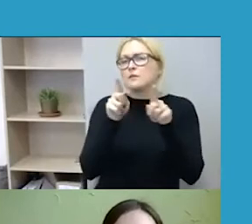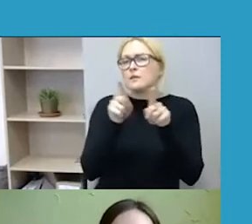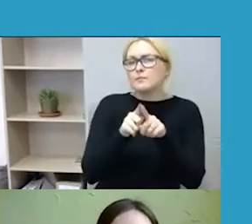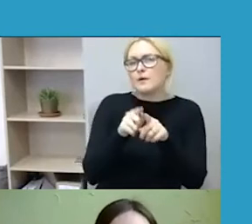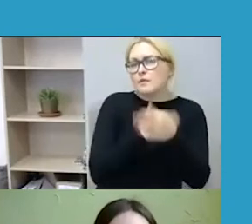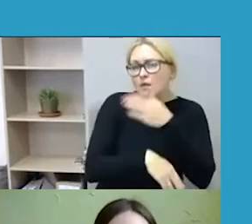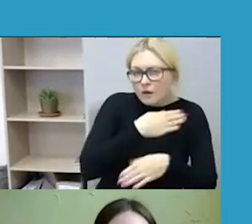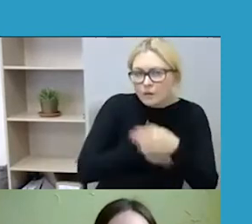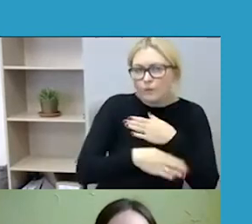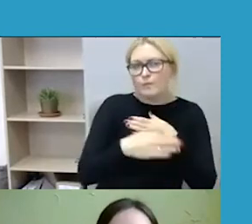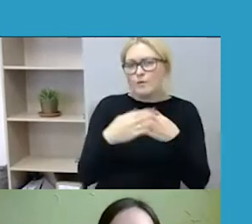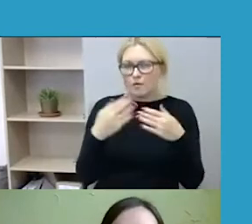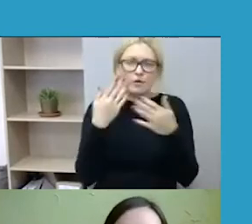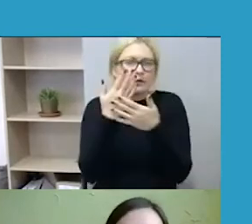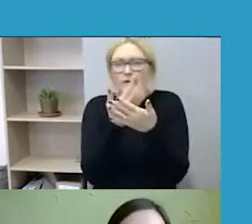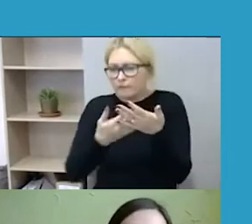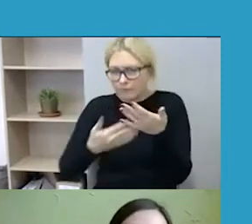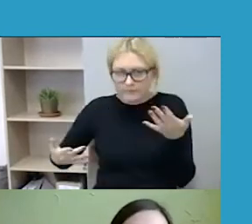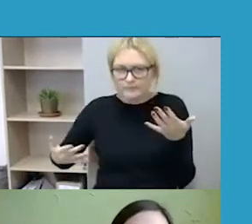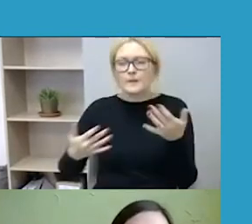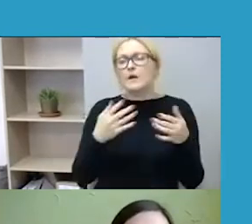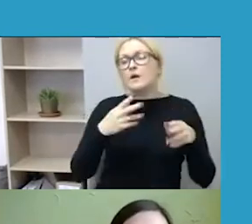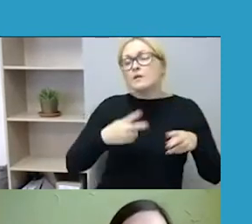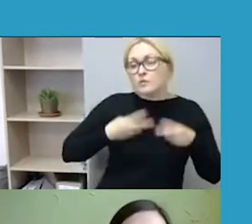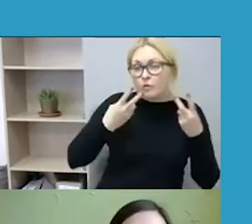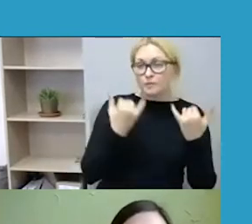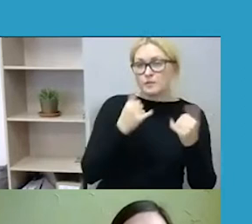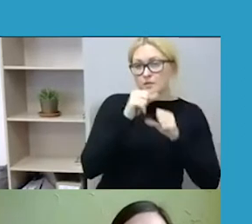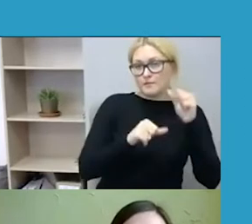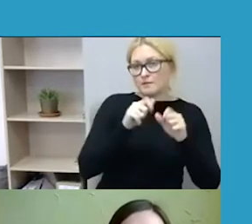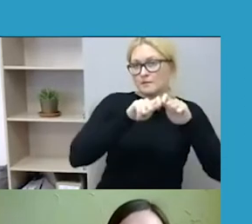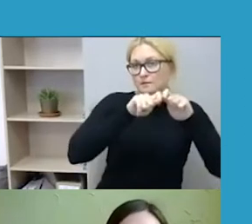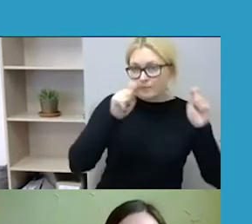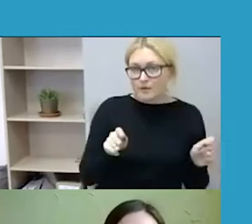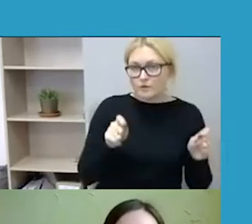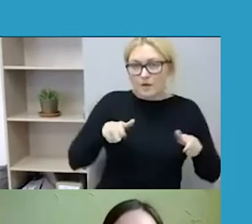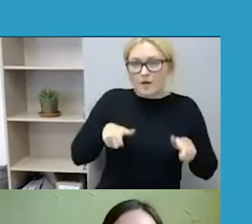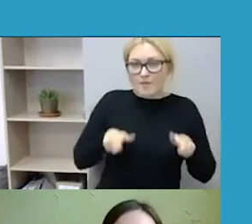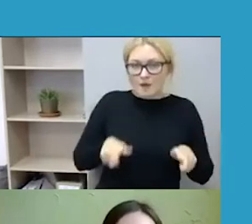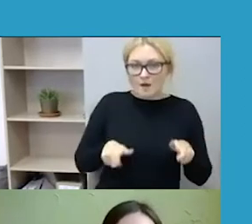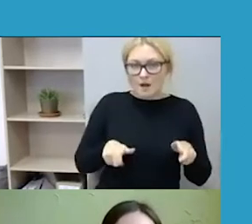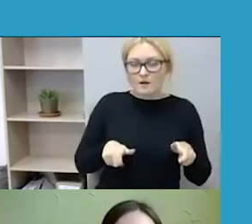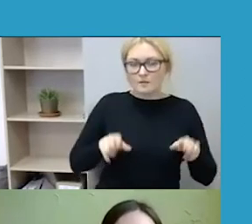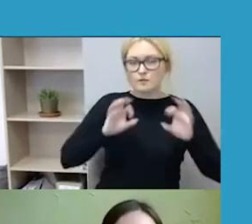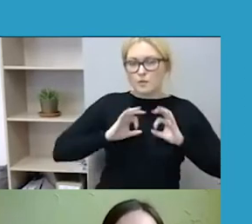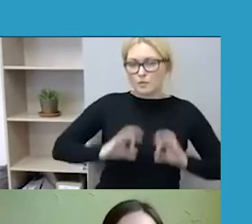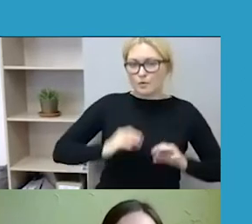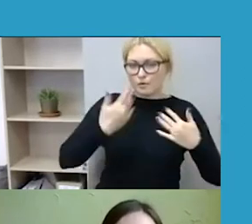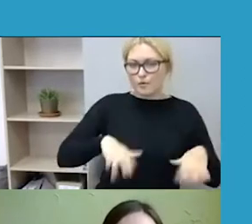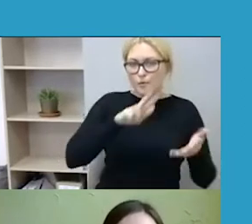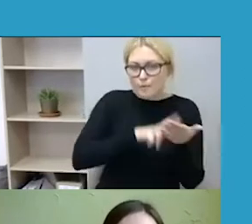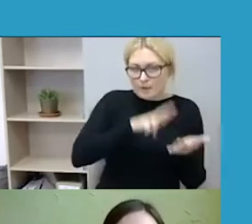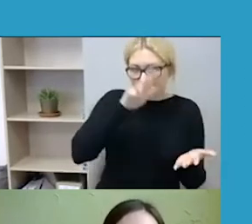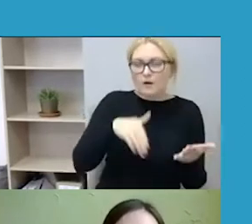labai džiaugiamės, jog šių metų pradžioje generalinis prokuroras patvirtino naujasias metodinės